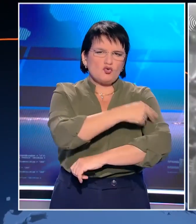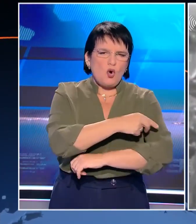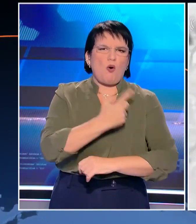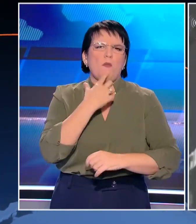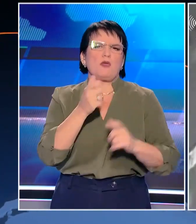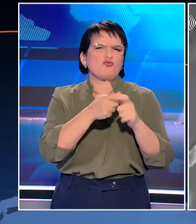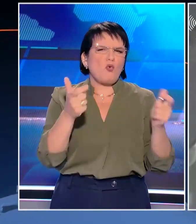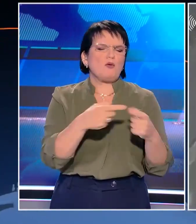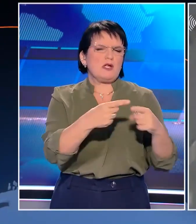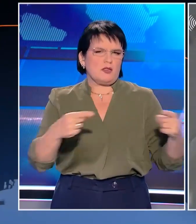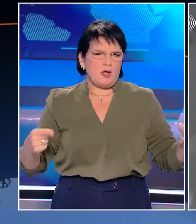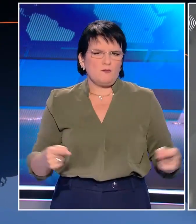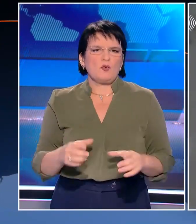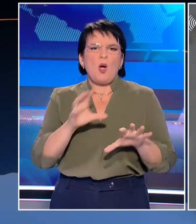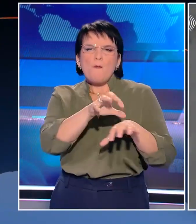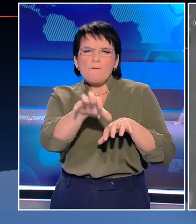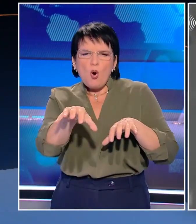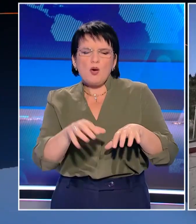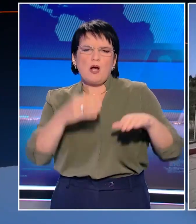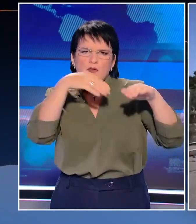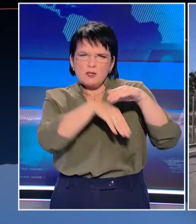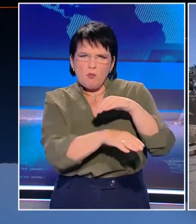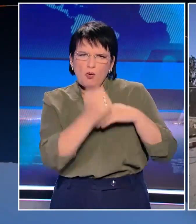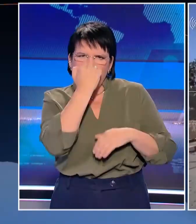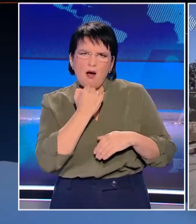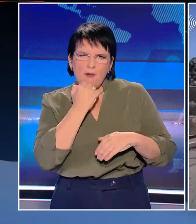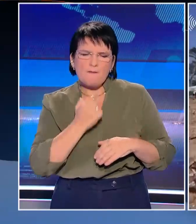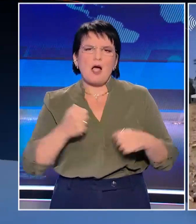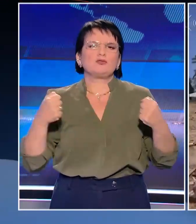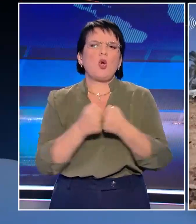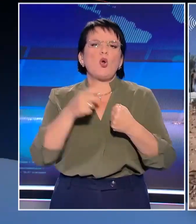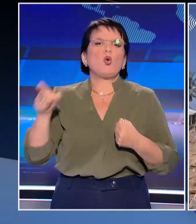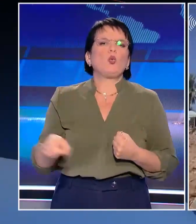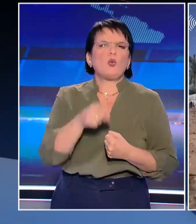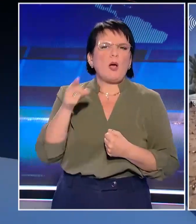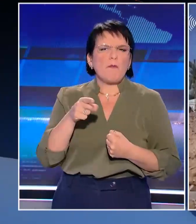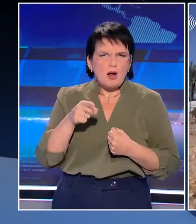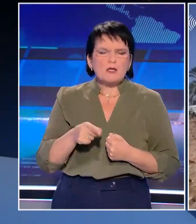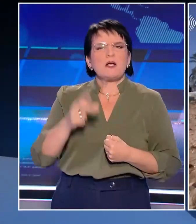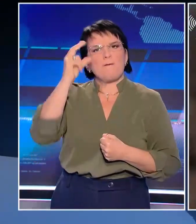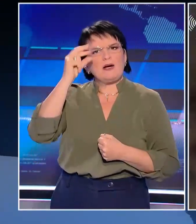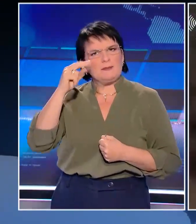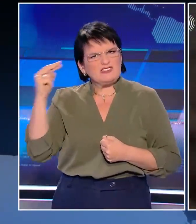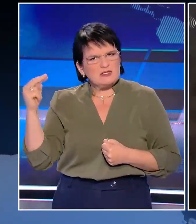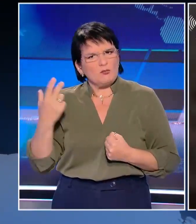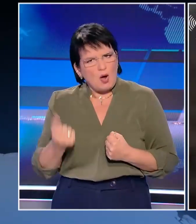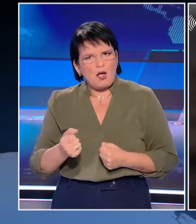Μονάδες του πεζικού εντόπισαν και κατέστρεψαν υπόγειες σύραγγες της Χαμάς δίπλα σε Λούνα Πάρκ αλλά και σε εγκαταστάσεις πανεπιστημίου.